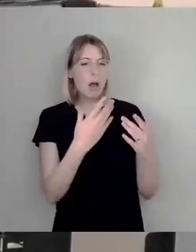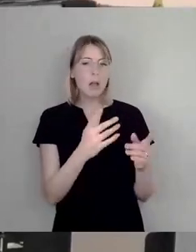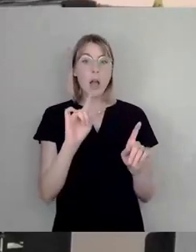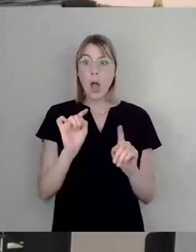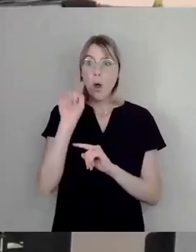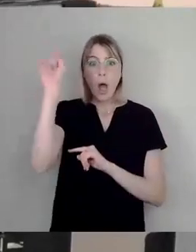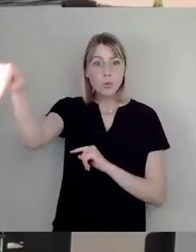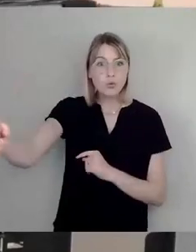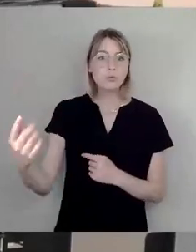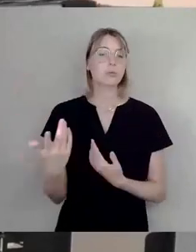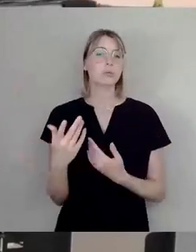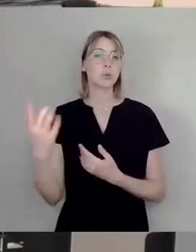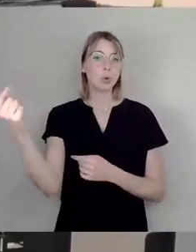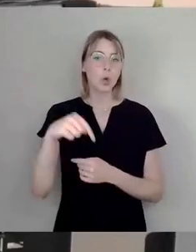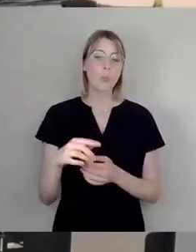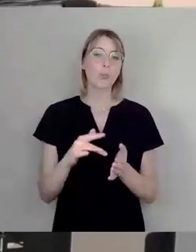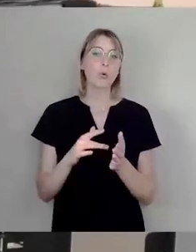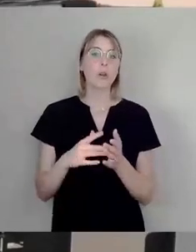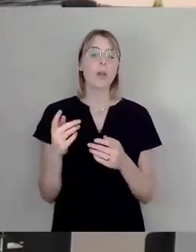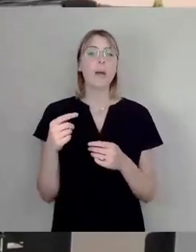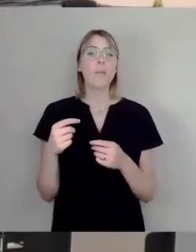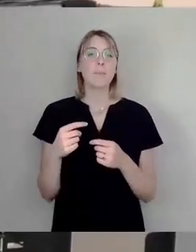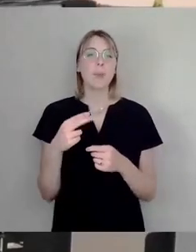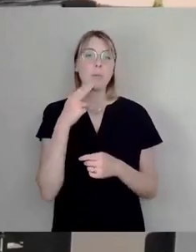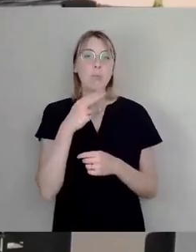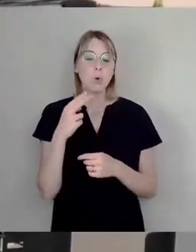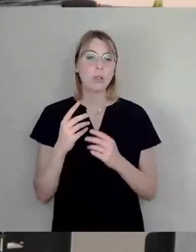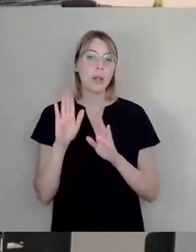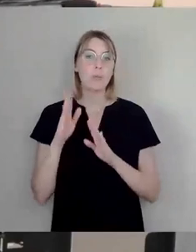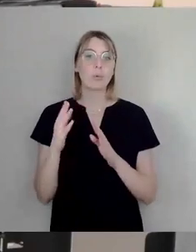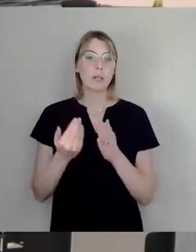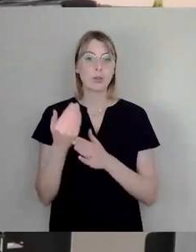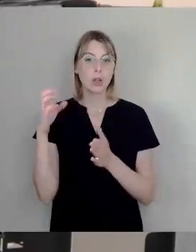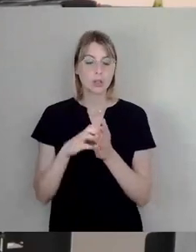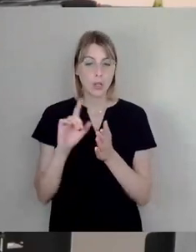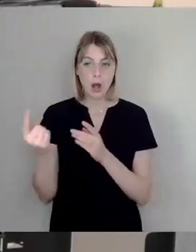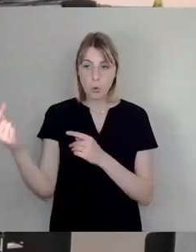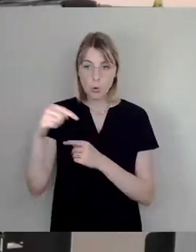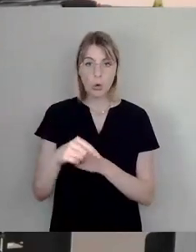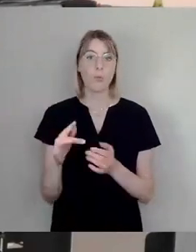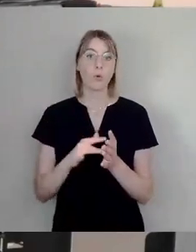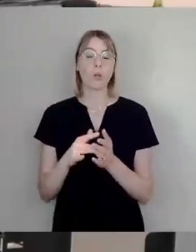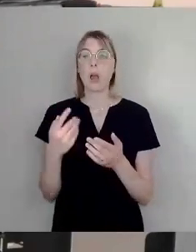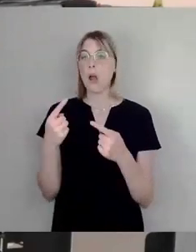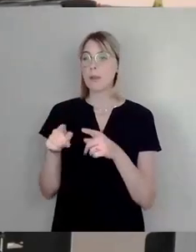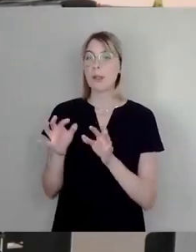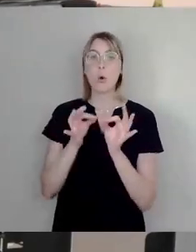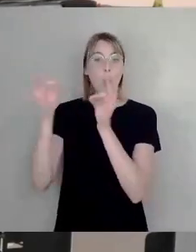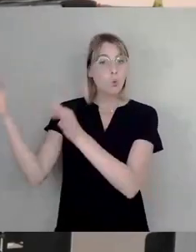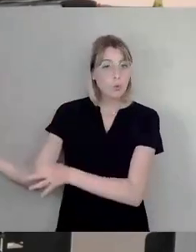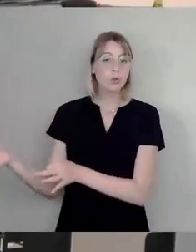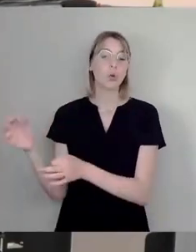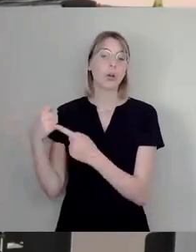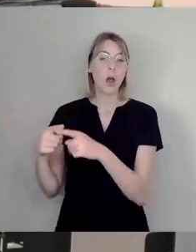ja teilweise wegen der Bunde Republik Neustadt, kamen sie ja von ganz außerhalb. Das war die Gelegenheit für Weggezogene noch einmal in ihrer